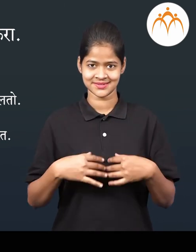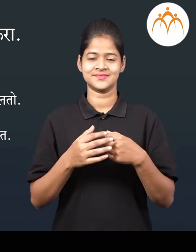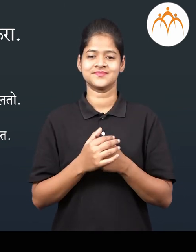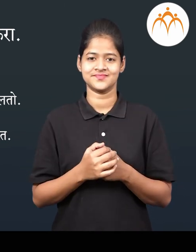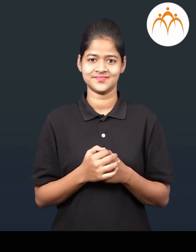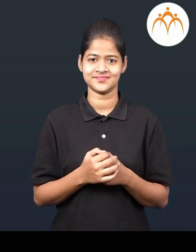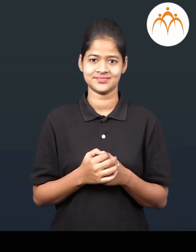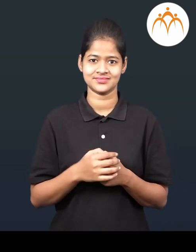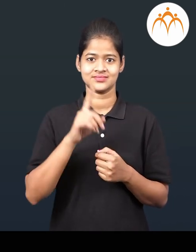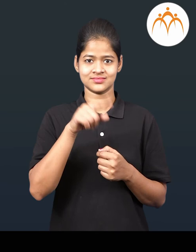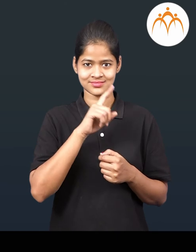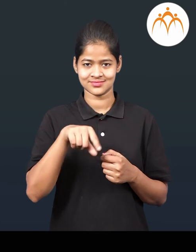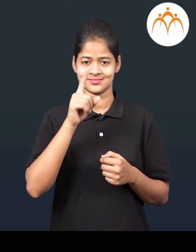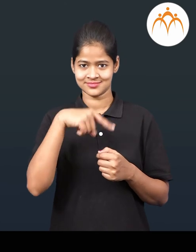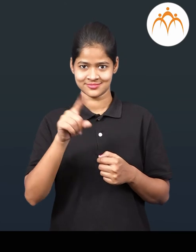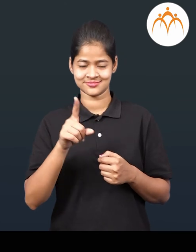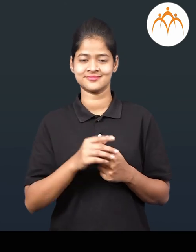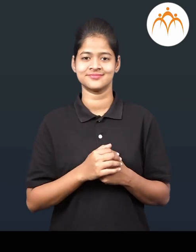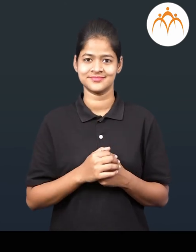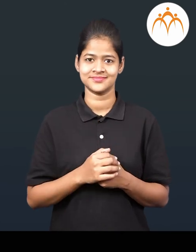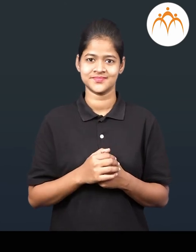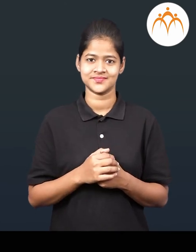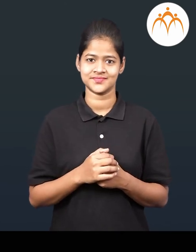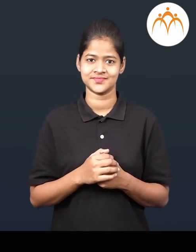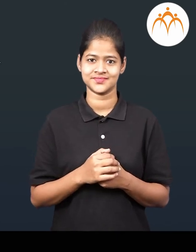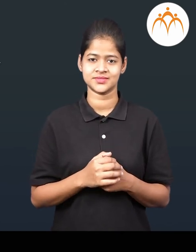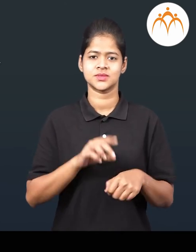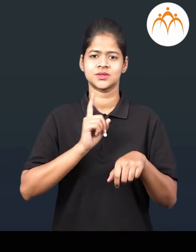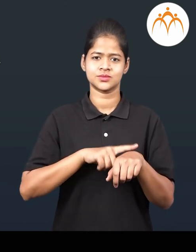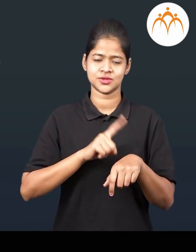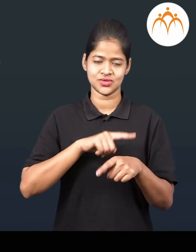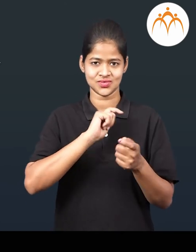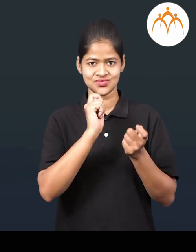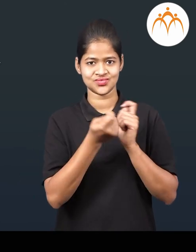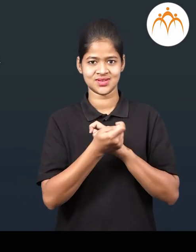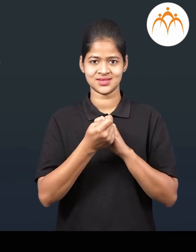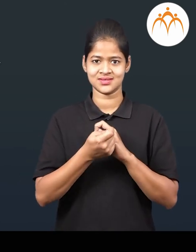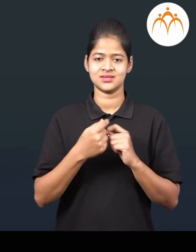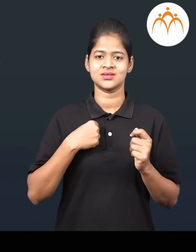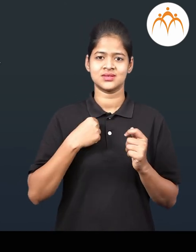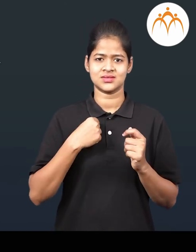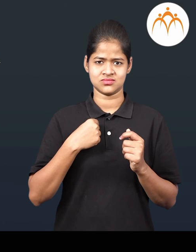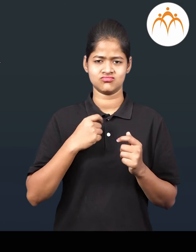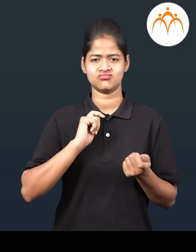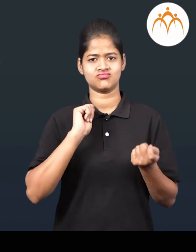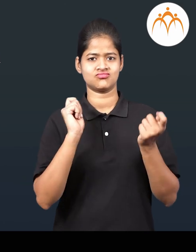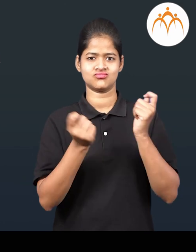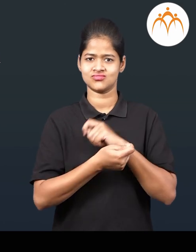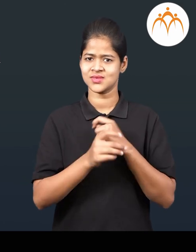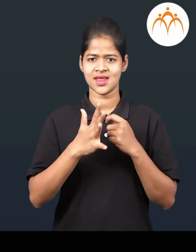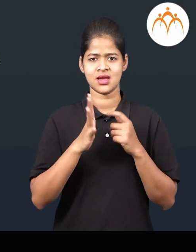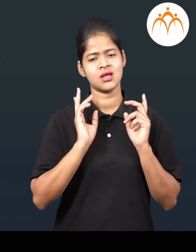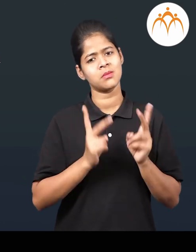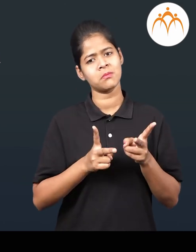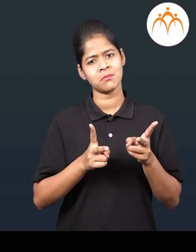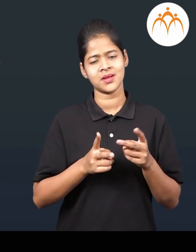चूक किम्ब बरोबर तेलिहाद काल बदल्ला तरीक कपड़ान मधे कोणता ही